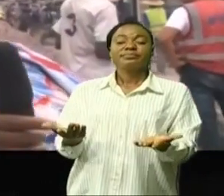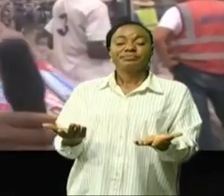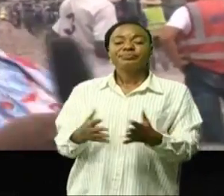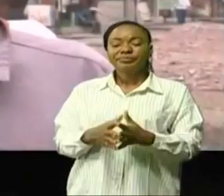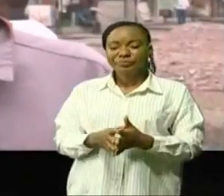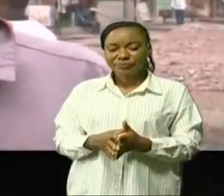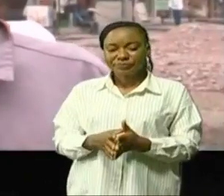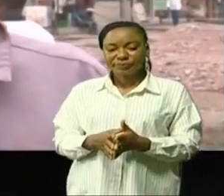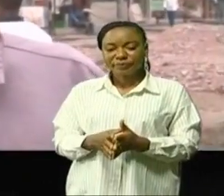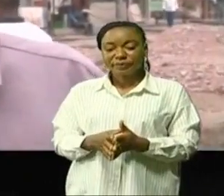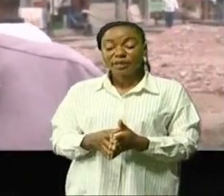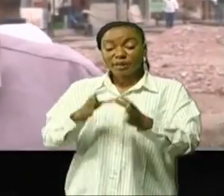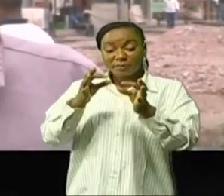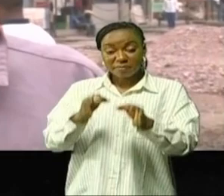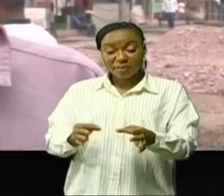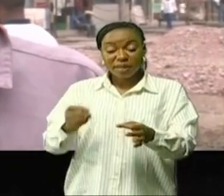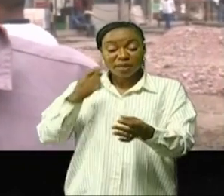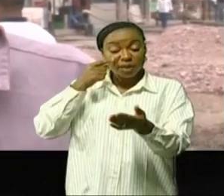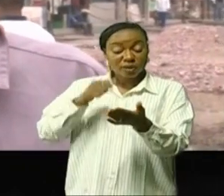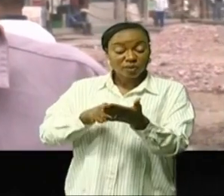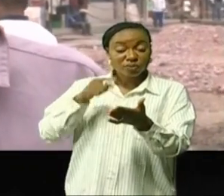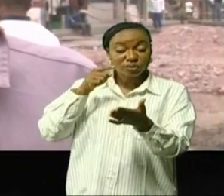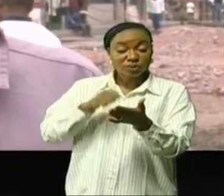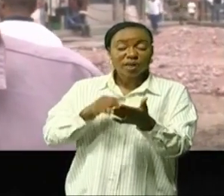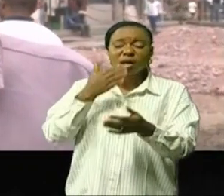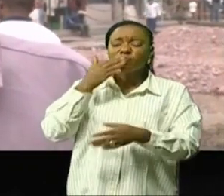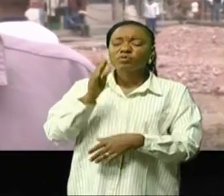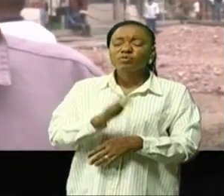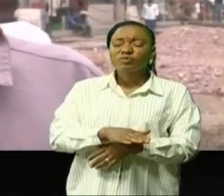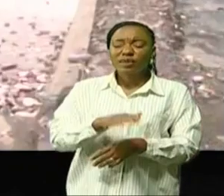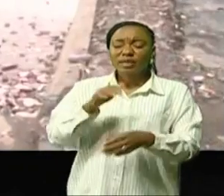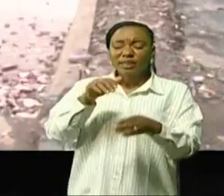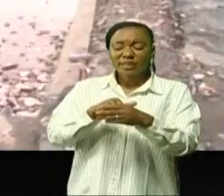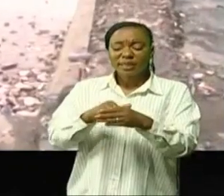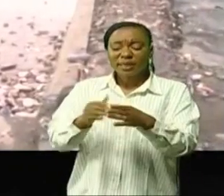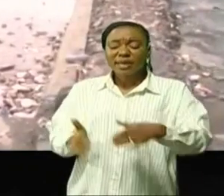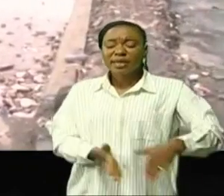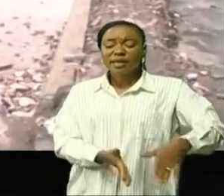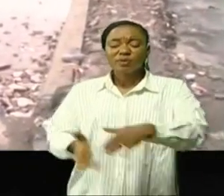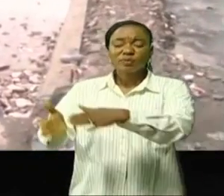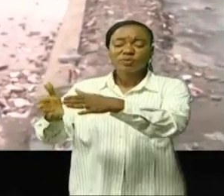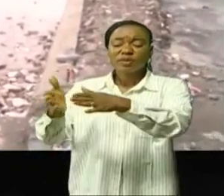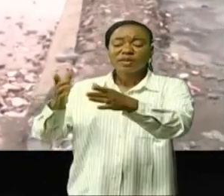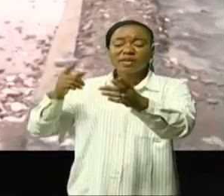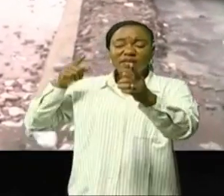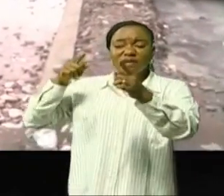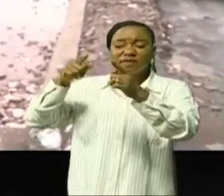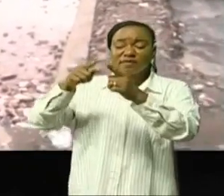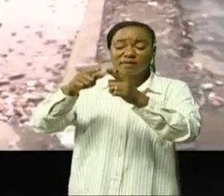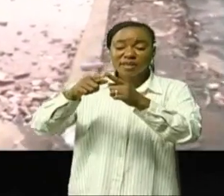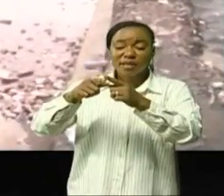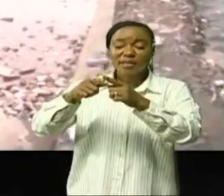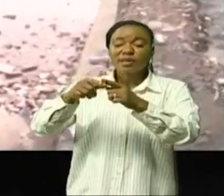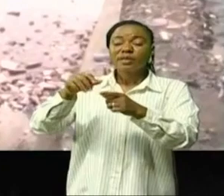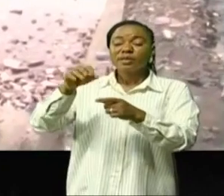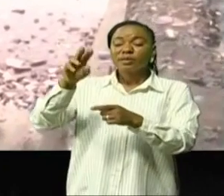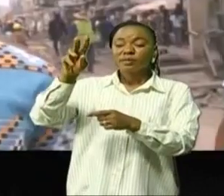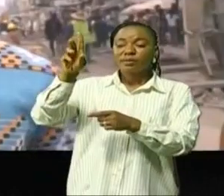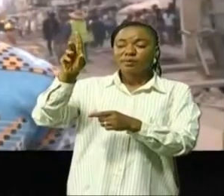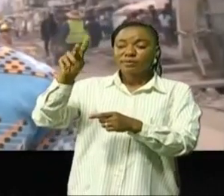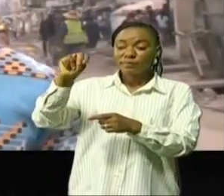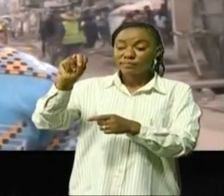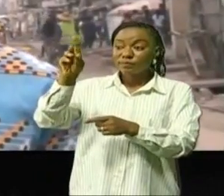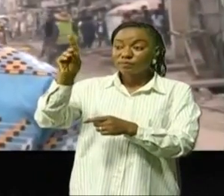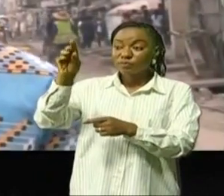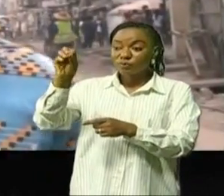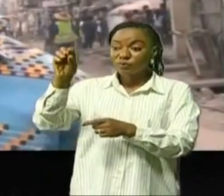Par contre un constant malheureux sur l'artère qui mène vers l'aéroport d'Indolo et vers l'ancien